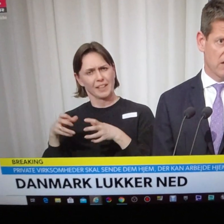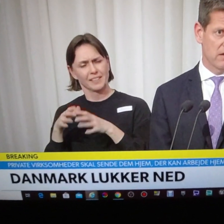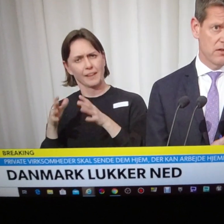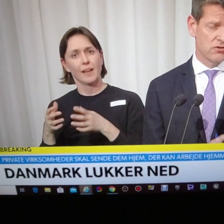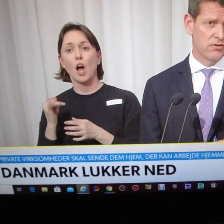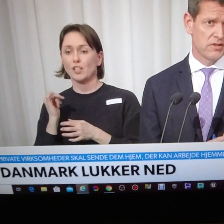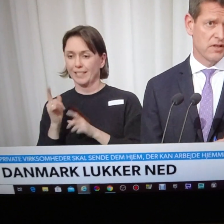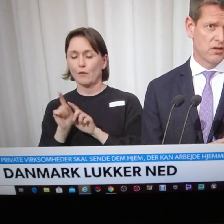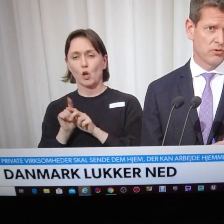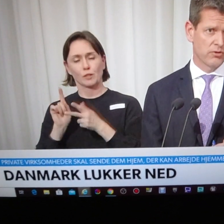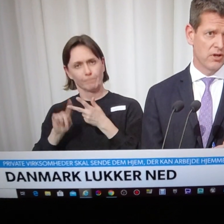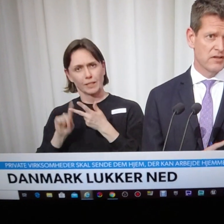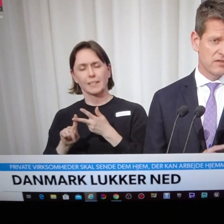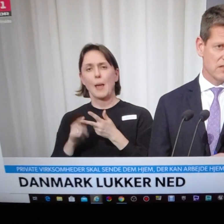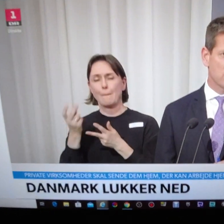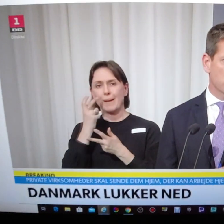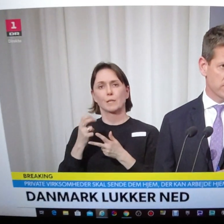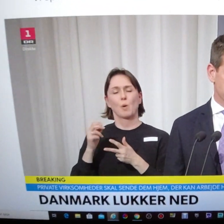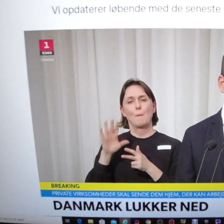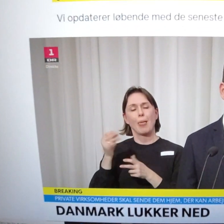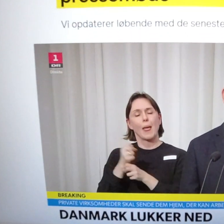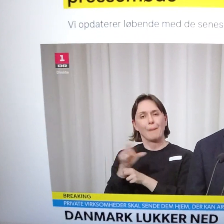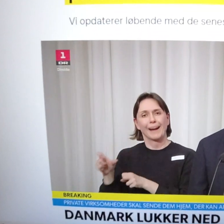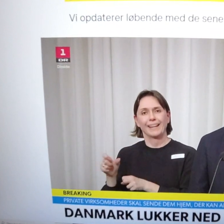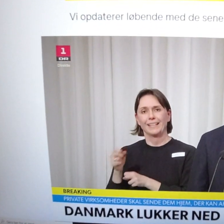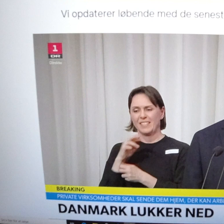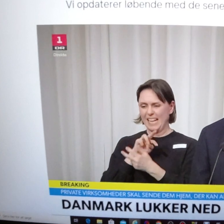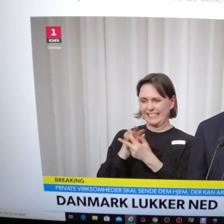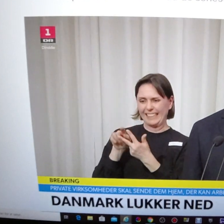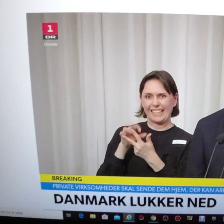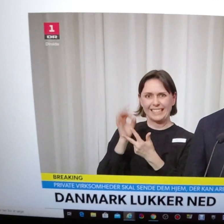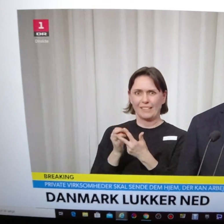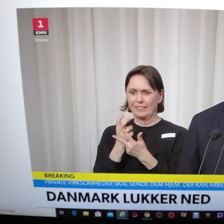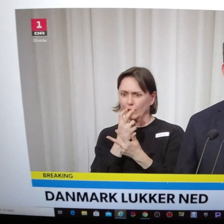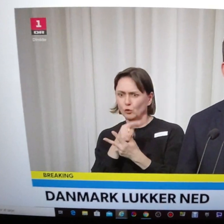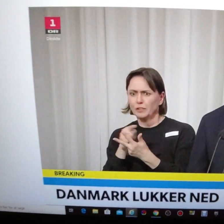Men jeg har optaget 50 minutter, og det er også lige meget, det er meget vigtigt det her.